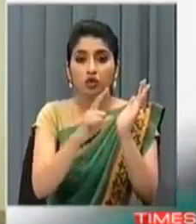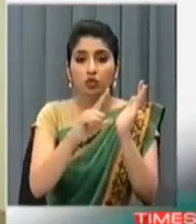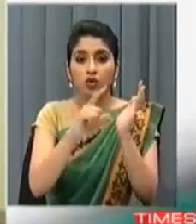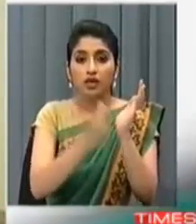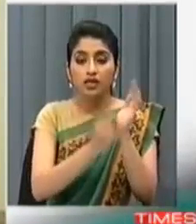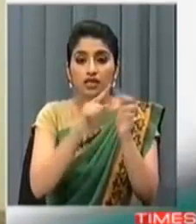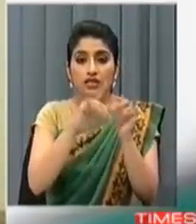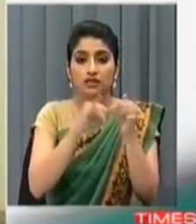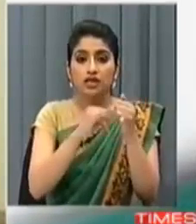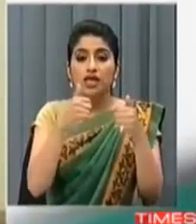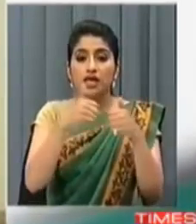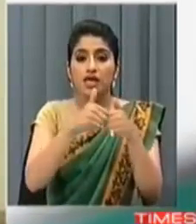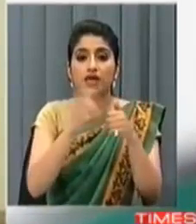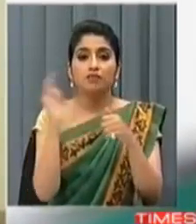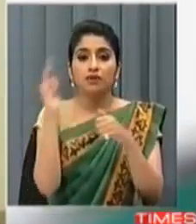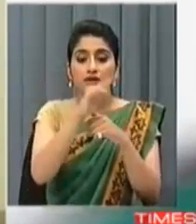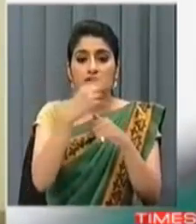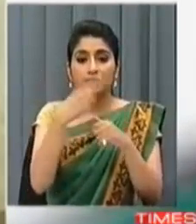गरुप इस